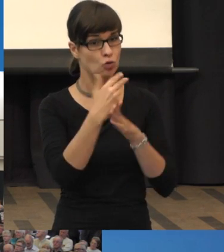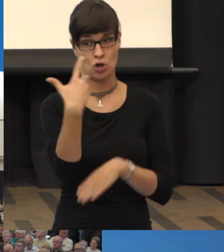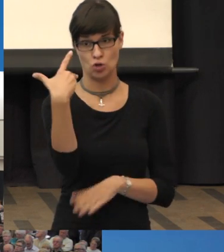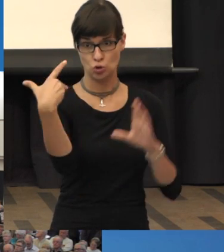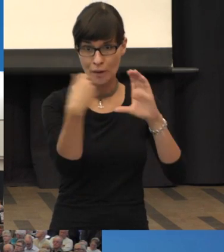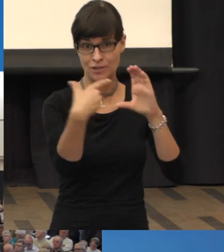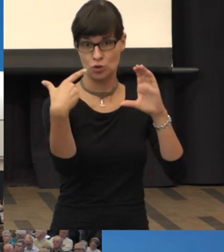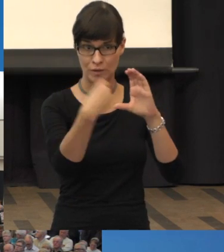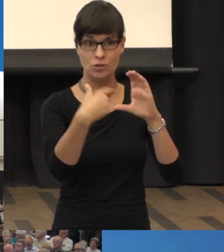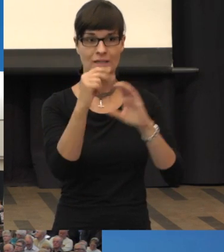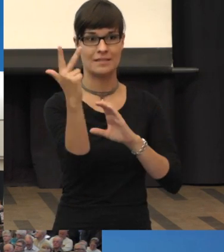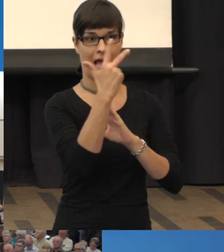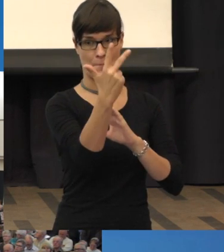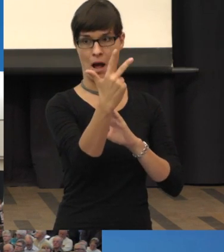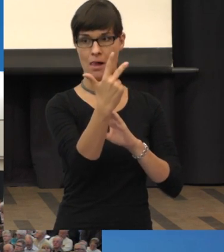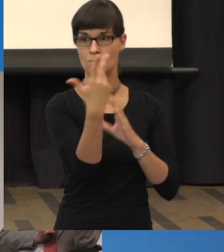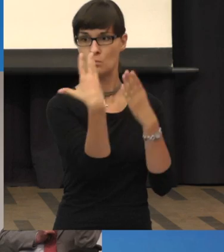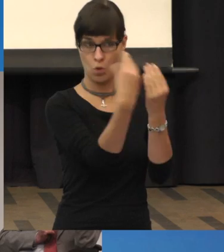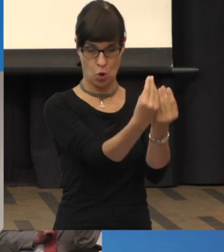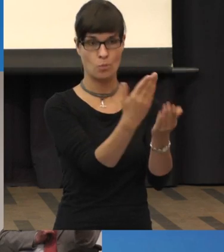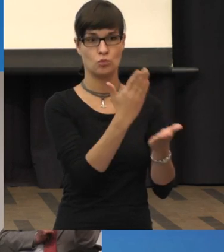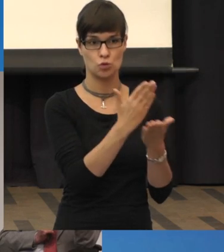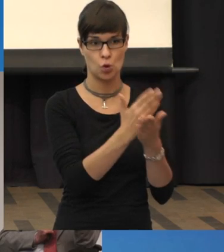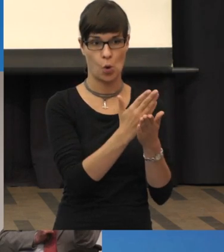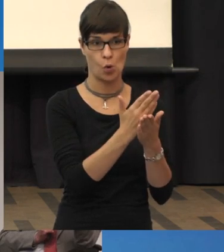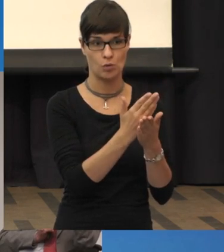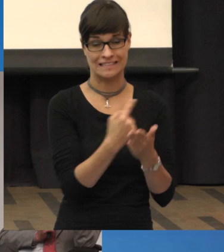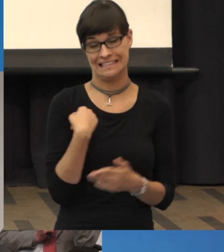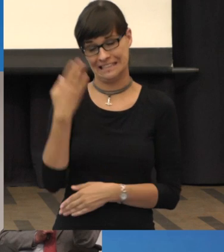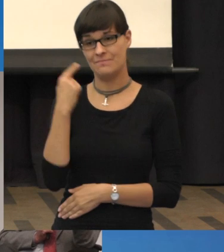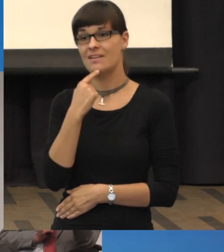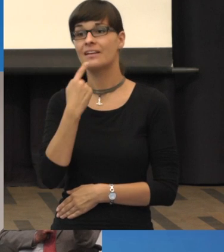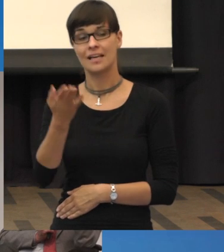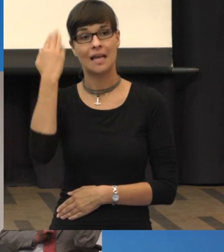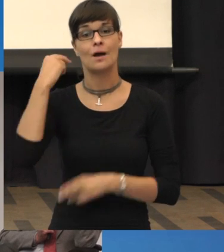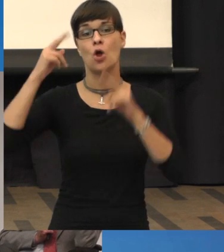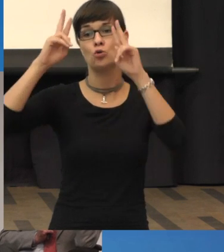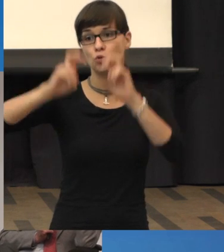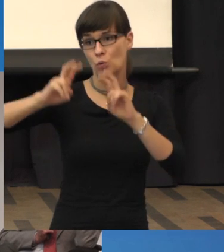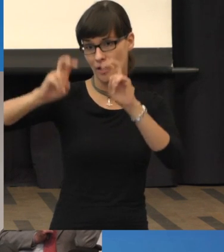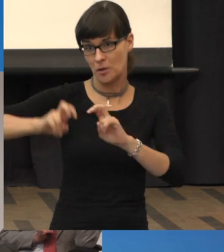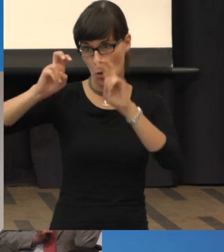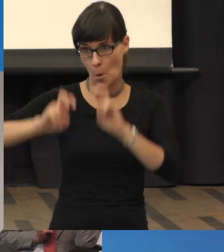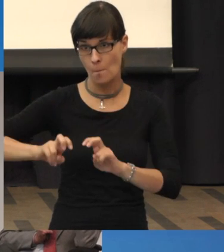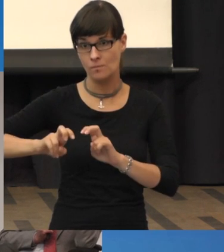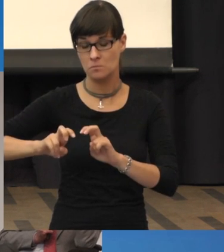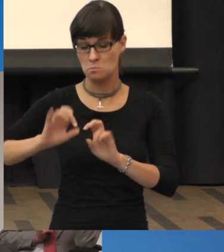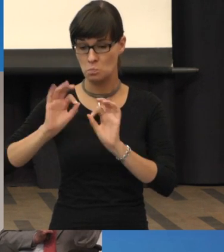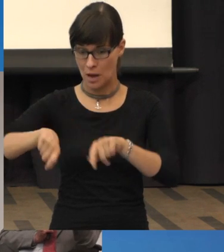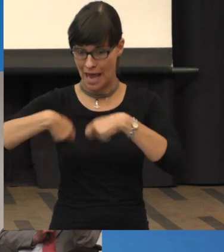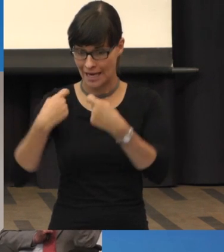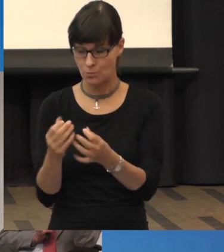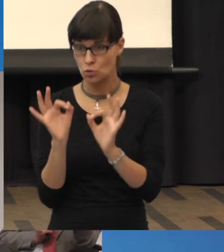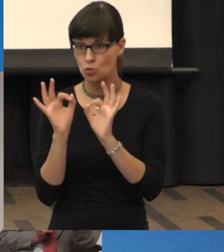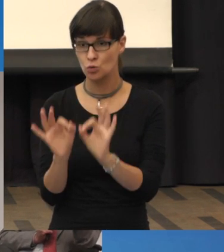angefangen. Sie haben drei Spritzen bekommen. Ich habe Ihnen gesagt, die Studien sind gemacht worden, wo richtig gute Ergebnisse